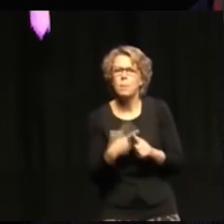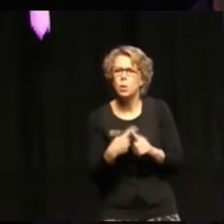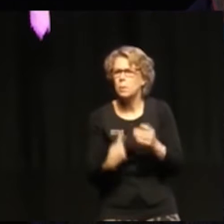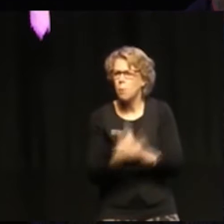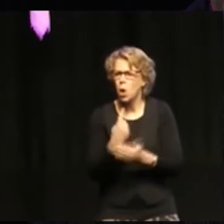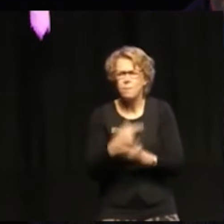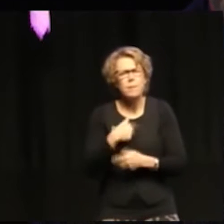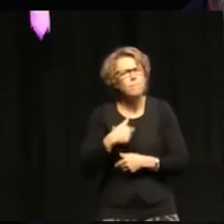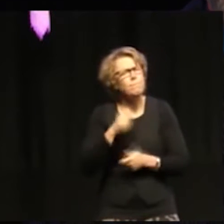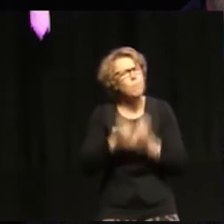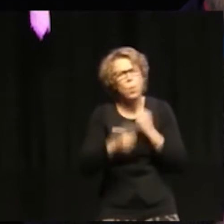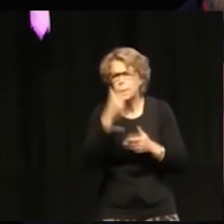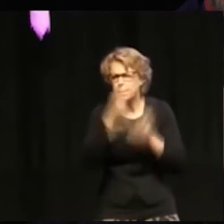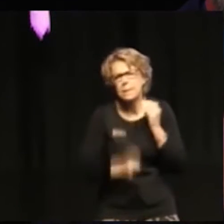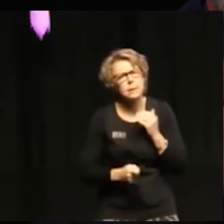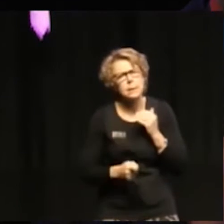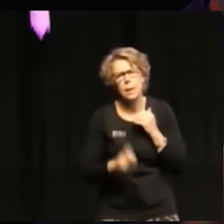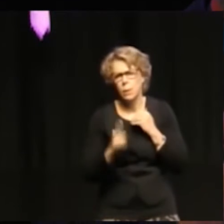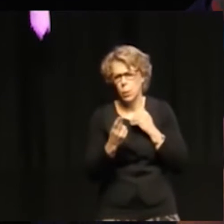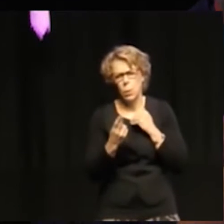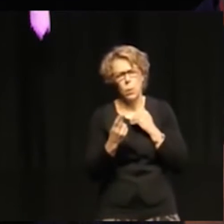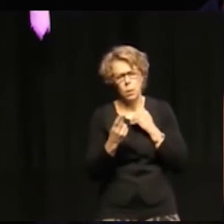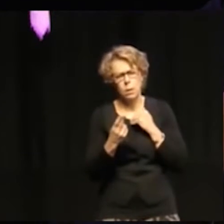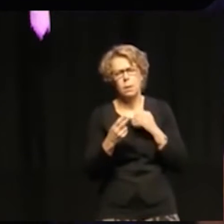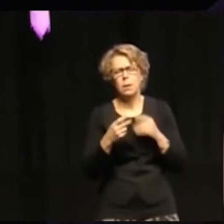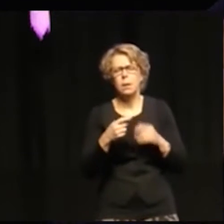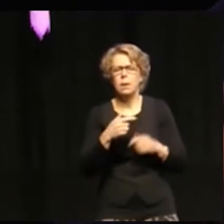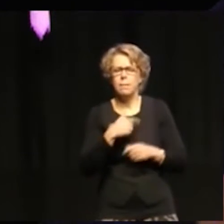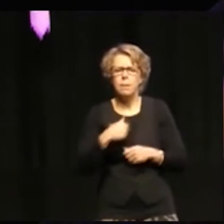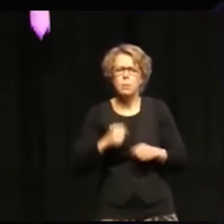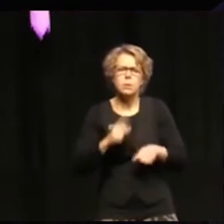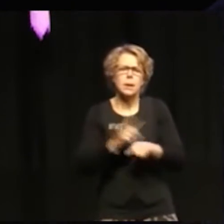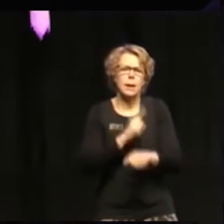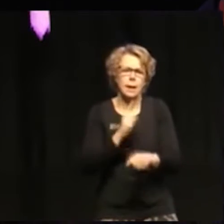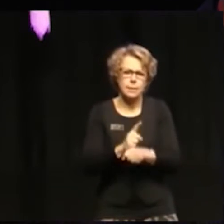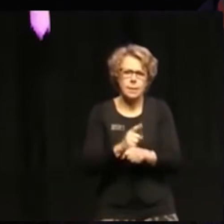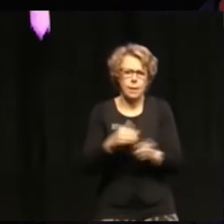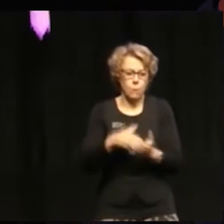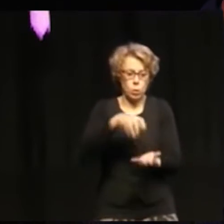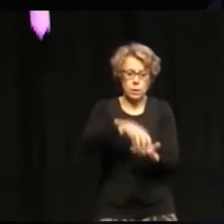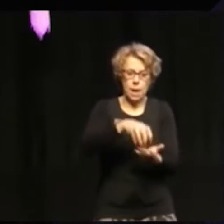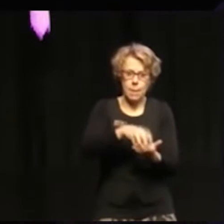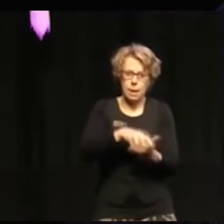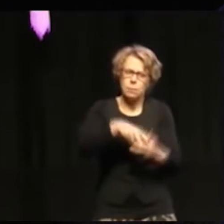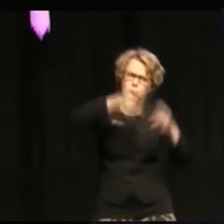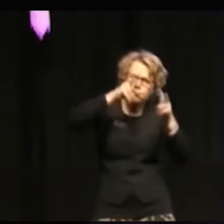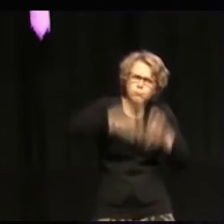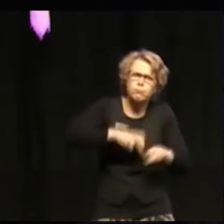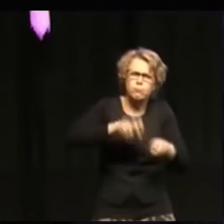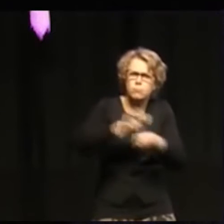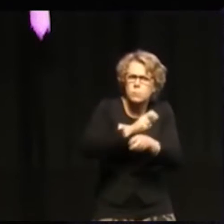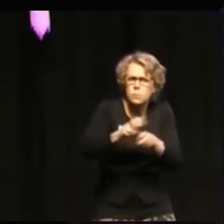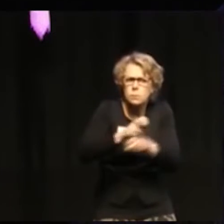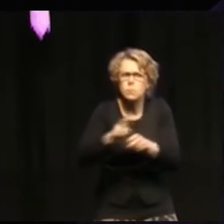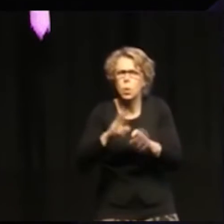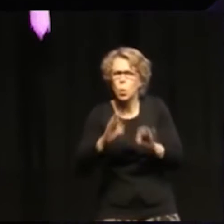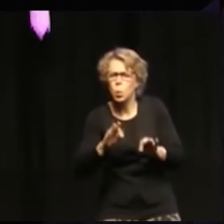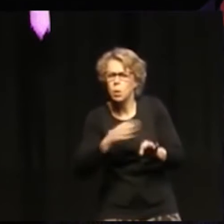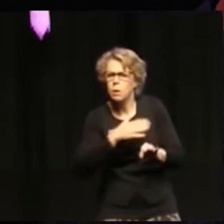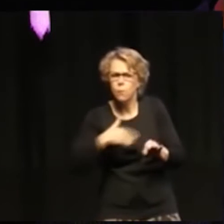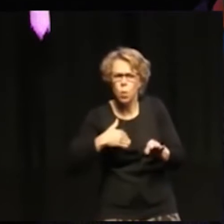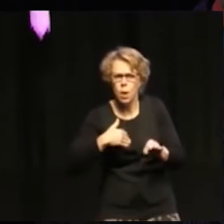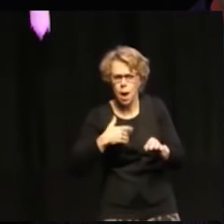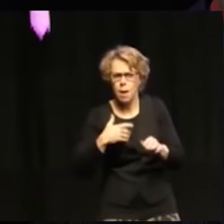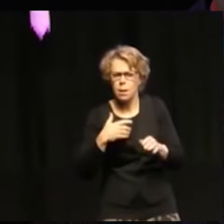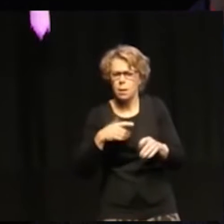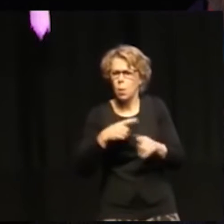vi måste hela tiden från samhället granska hur våra olika regimer i olika